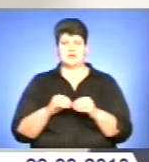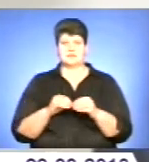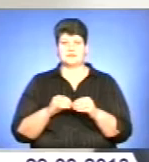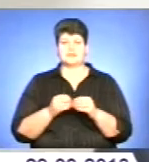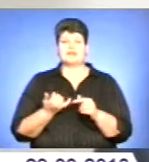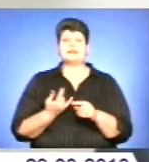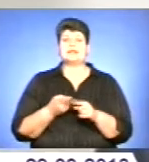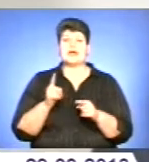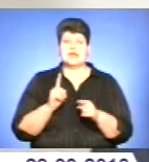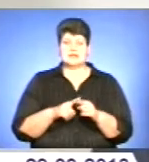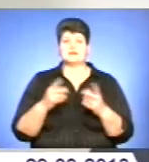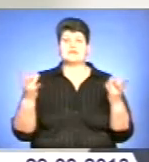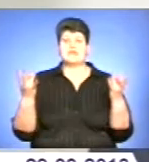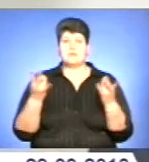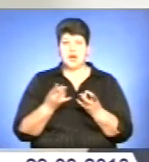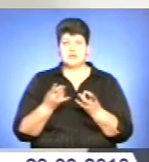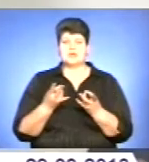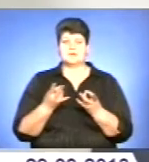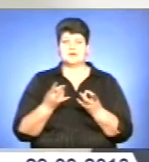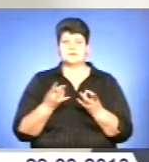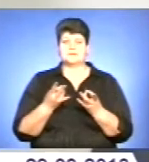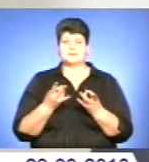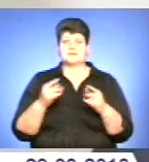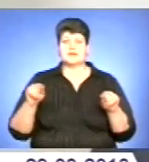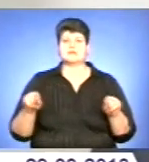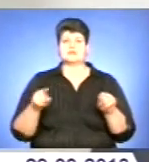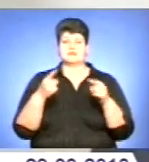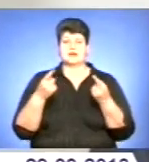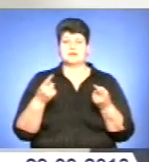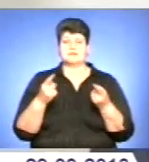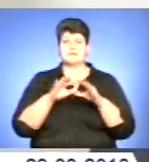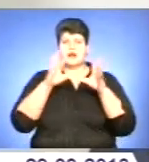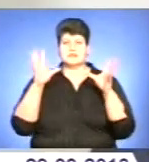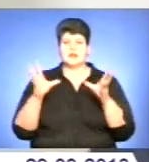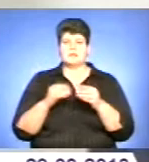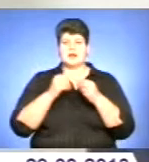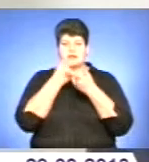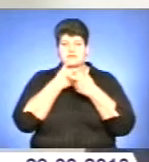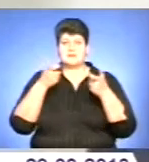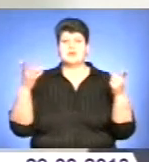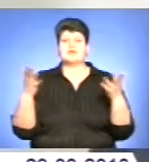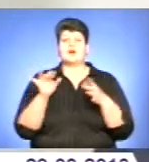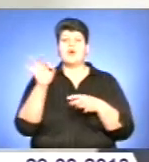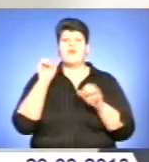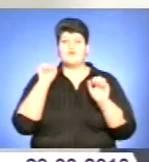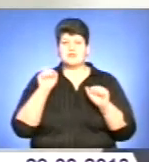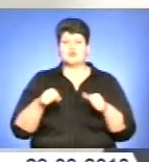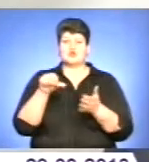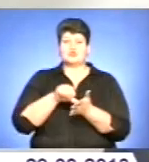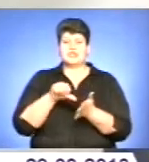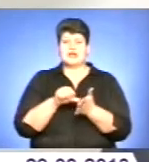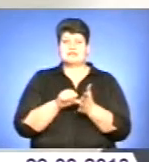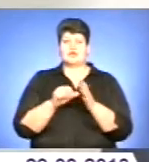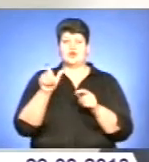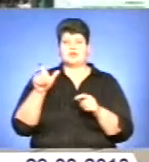Для цього, звісно, необхідно створювати максимальне широкомасштабне інформування про можливості участь людей в